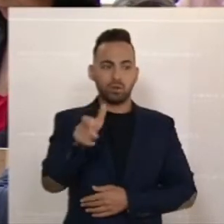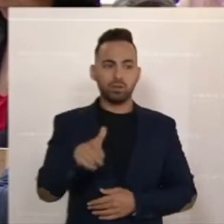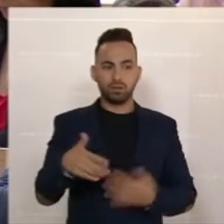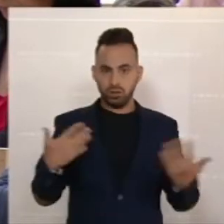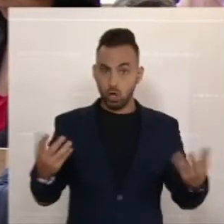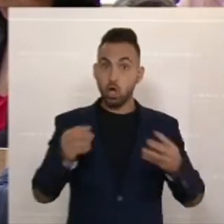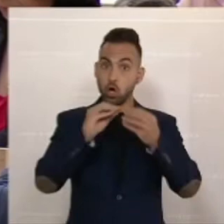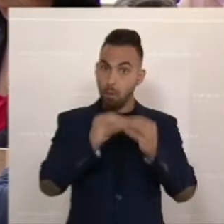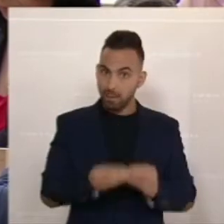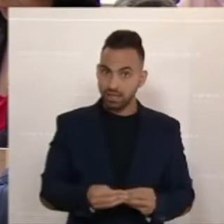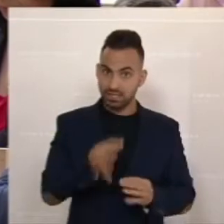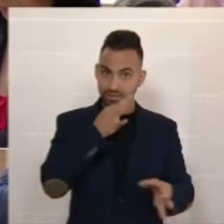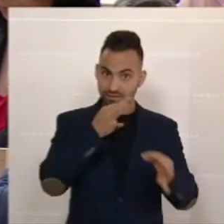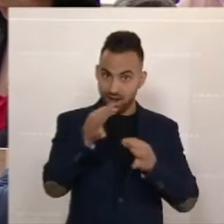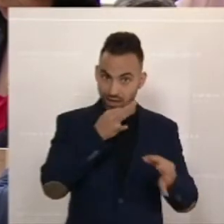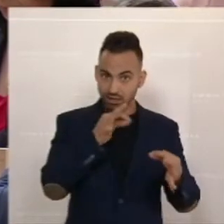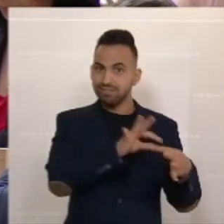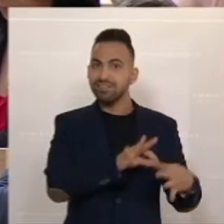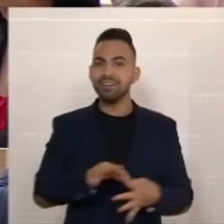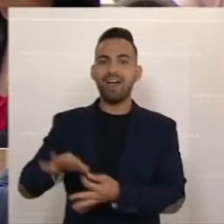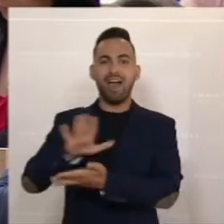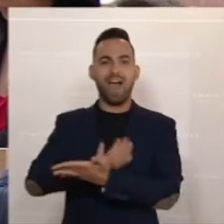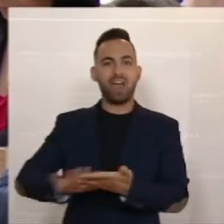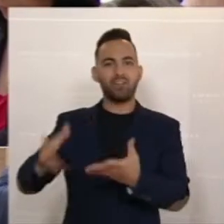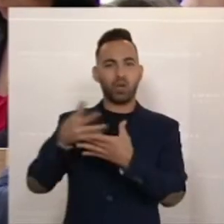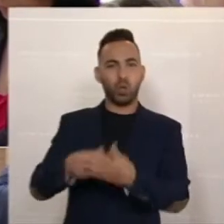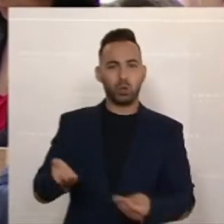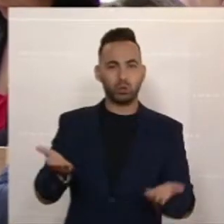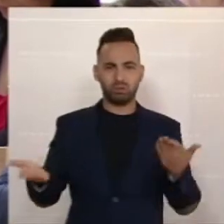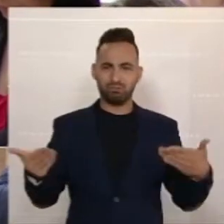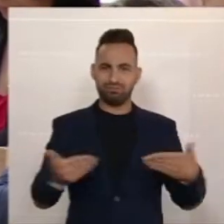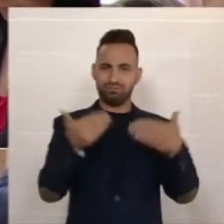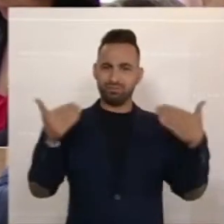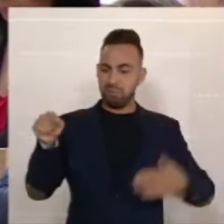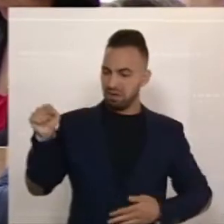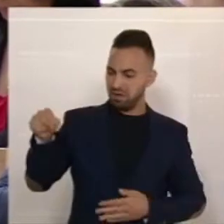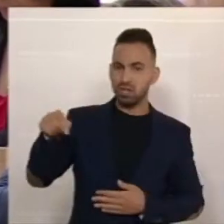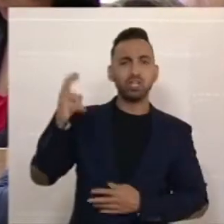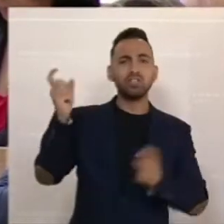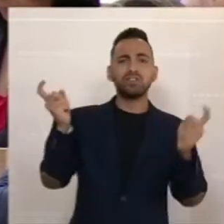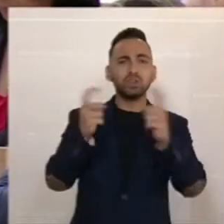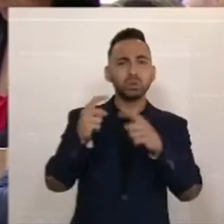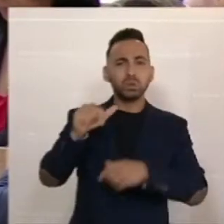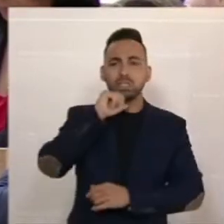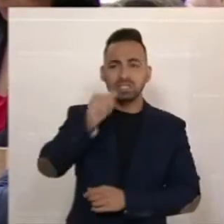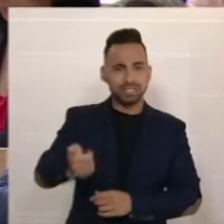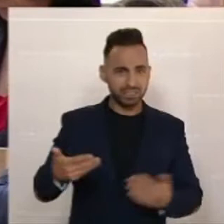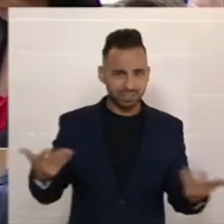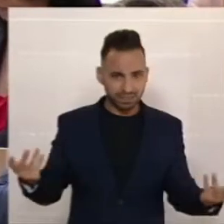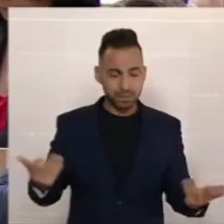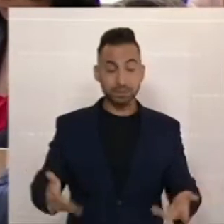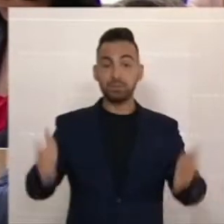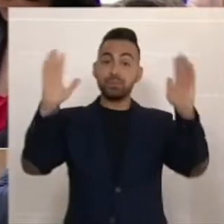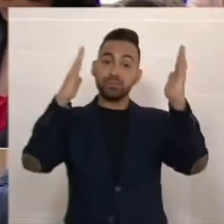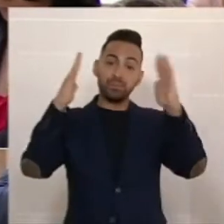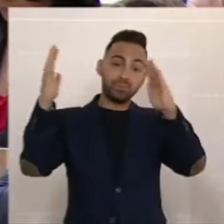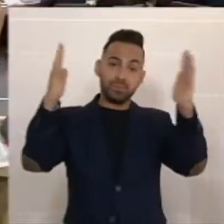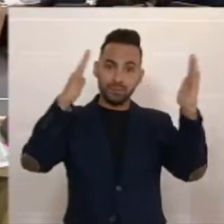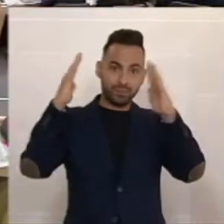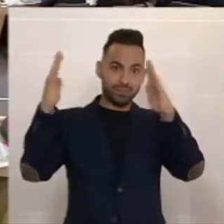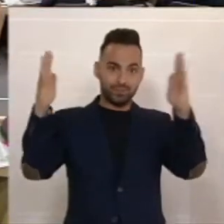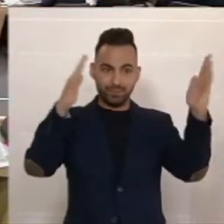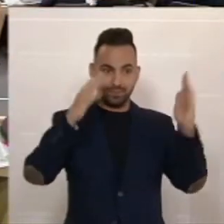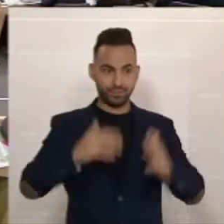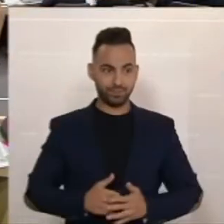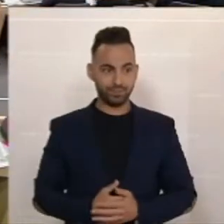Komplexe Fragen, einfache Lösungen, die nicht funktionieren. Einfache Gemüter, die Beklage hier vertreten.